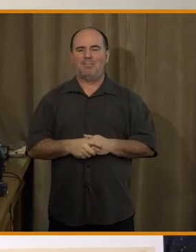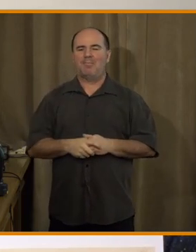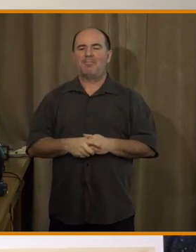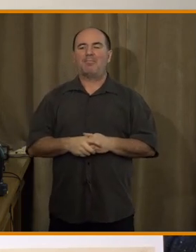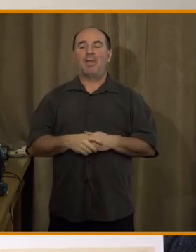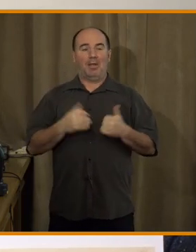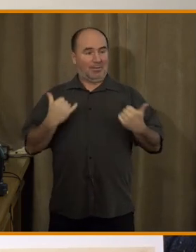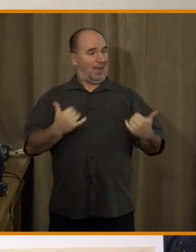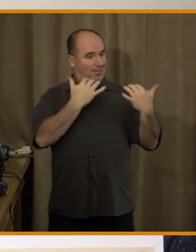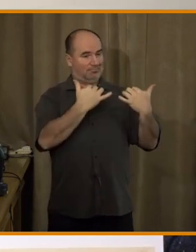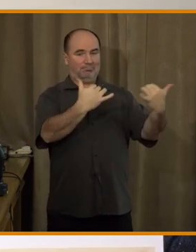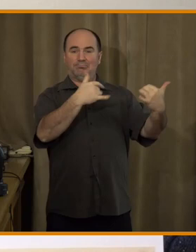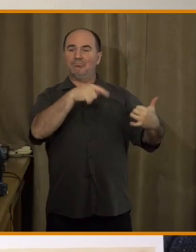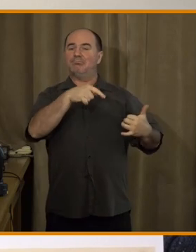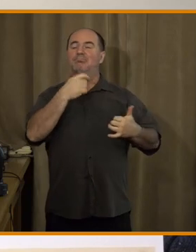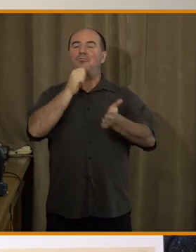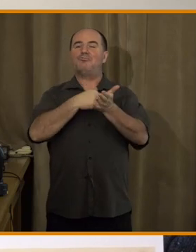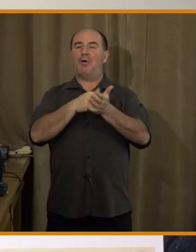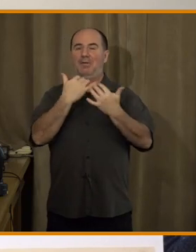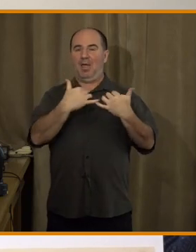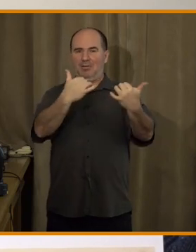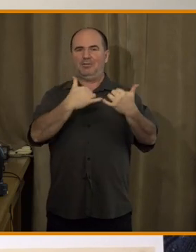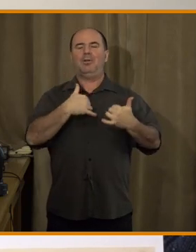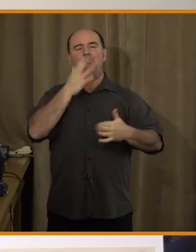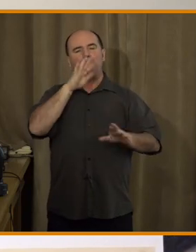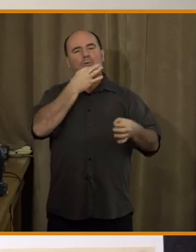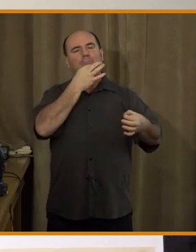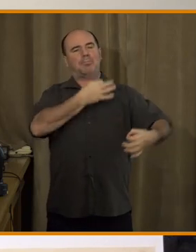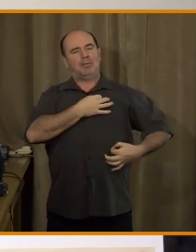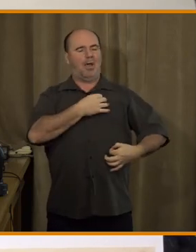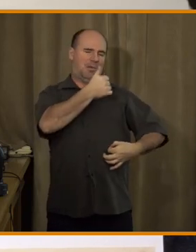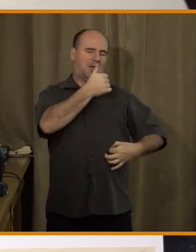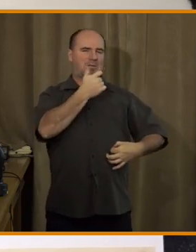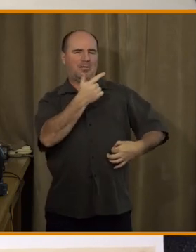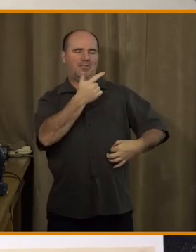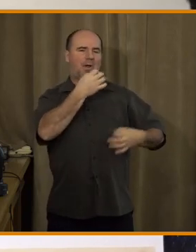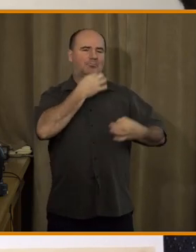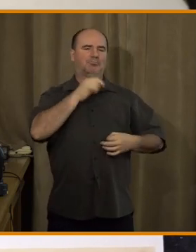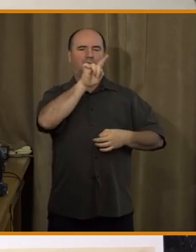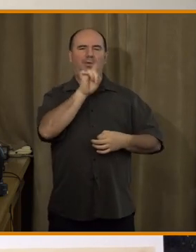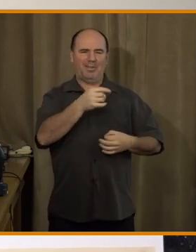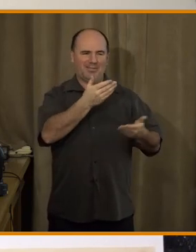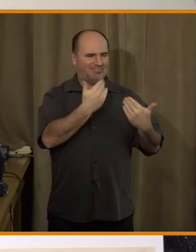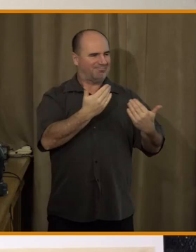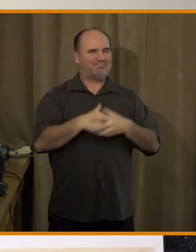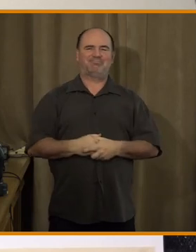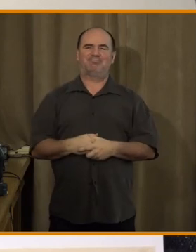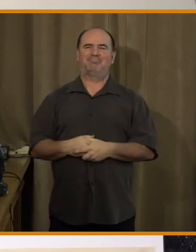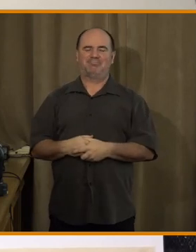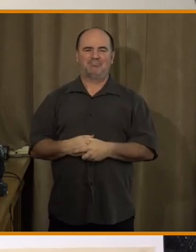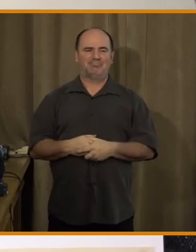se na vás, máme čas na jeden až dva dotazy, takže krně neváhejte a váš čas brzy vypršít,